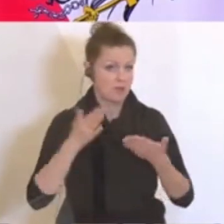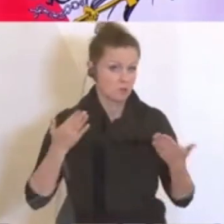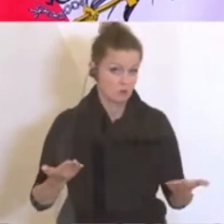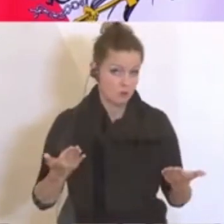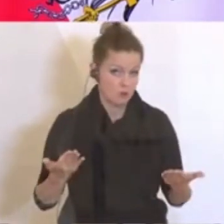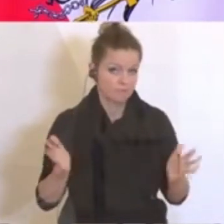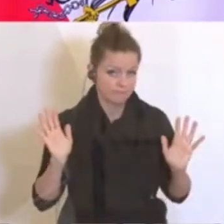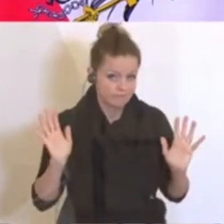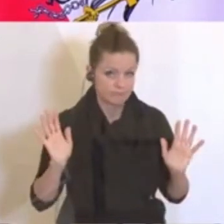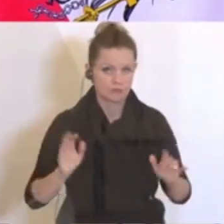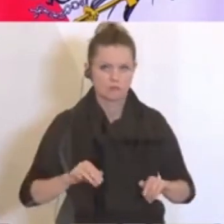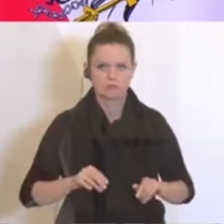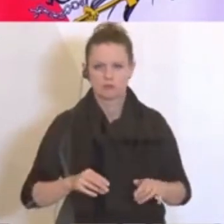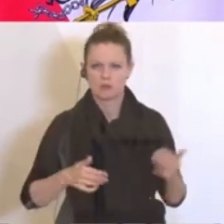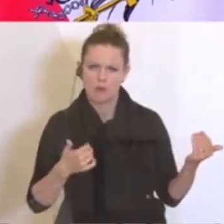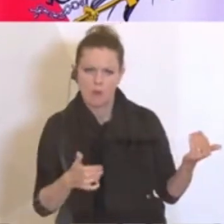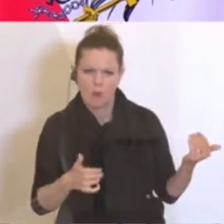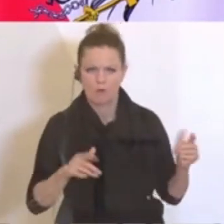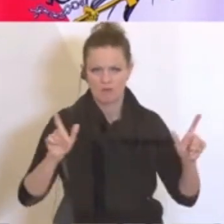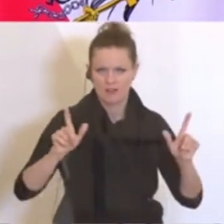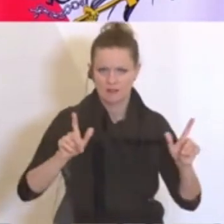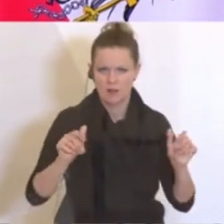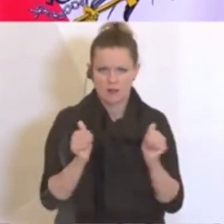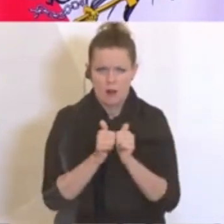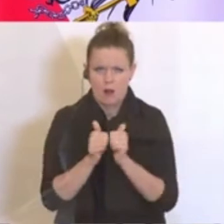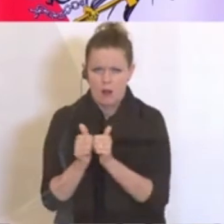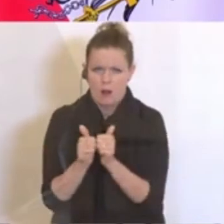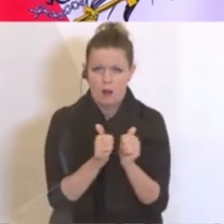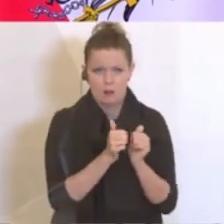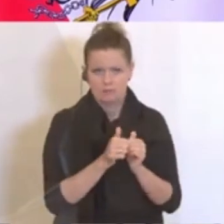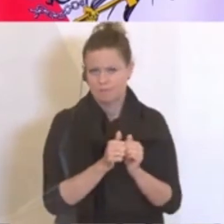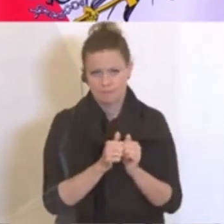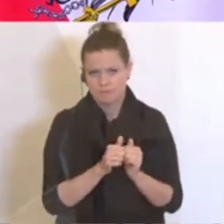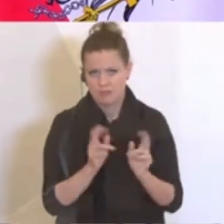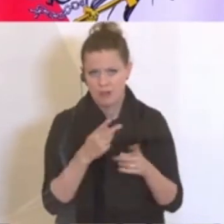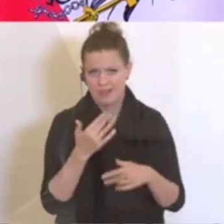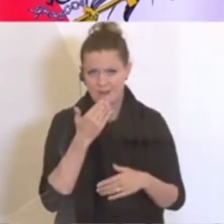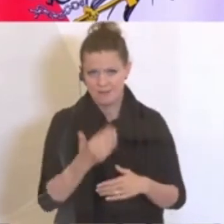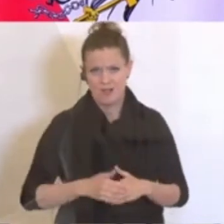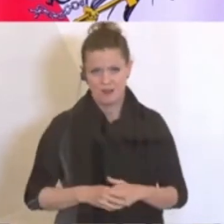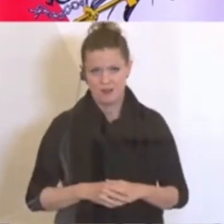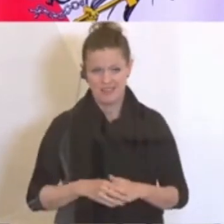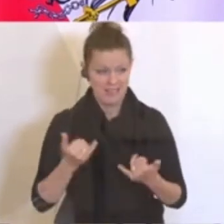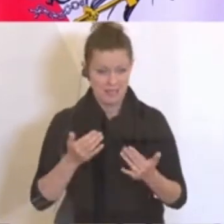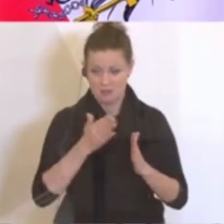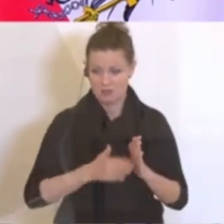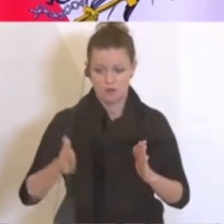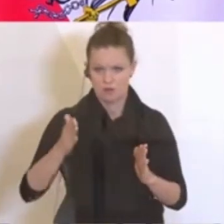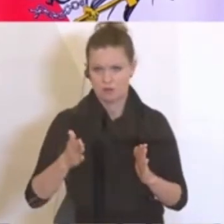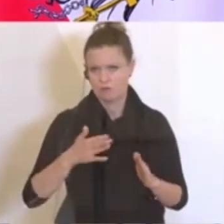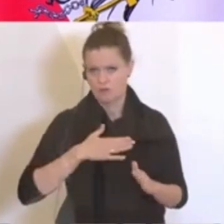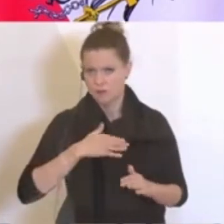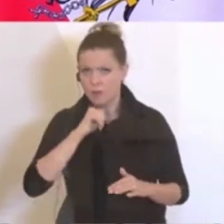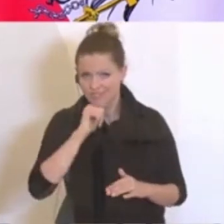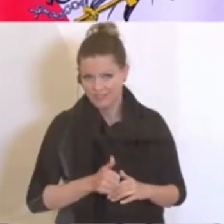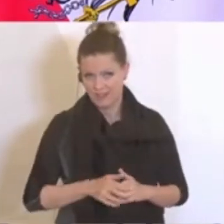Rockfestivals dicht an dicht, nicht empfehlenswert, ja, und das wäre ja gerade die Saison dafür gewesen, das nicht. Bei